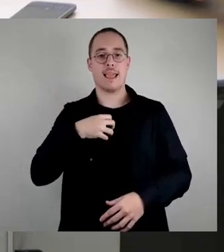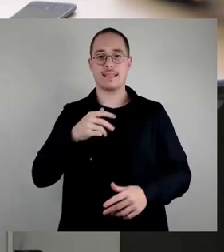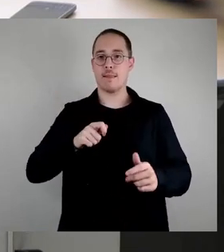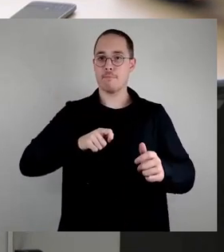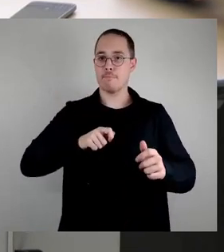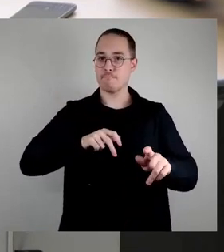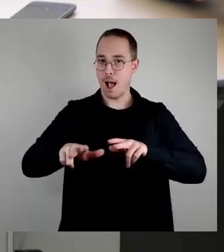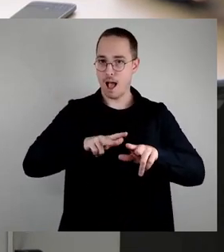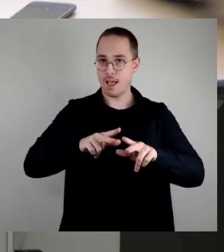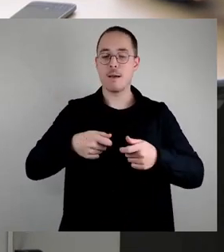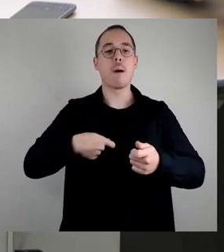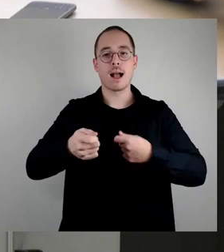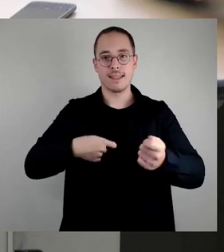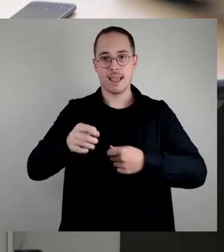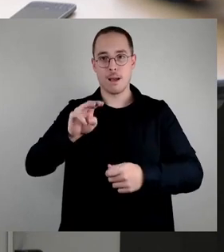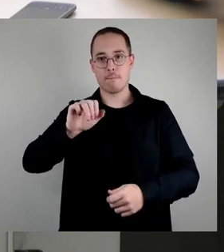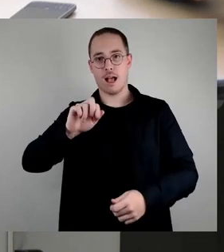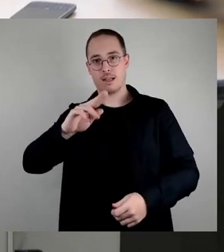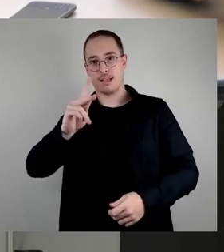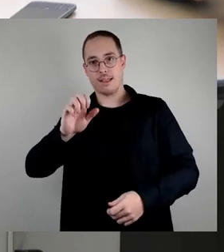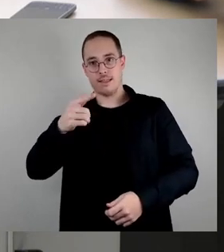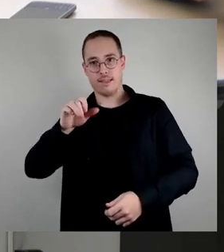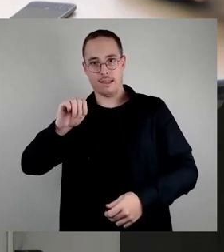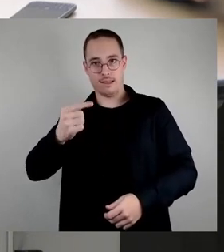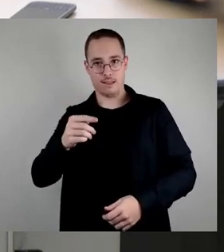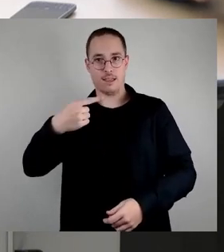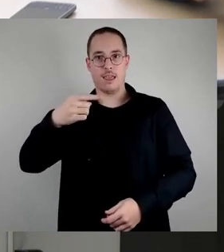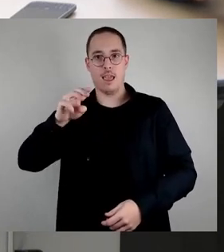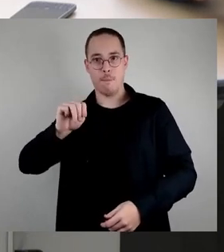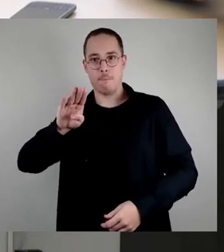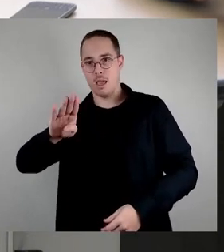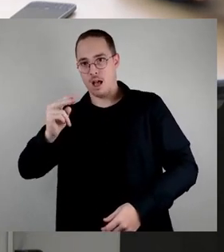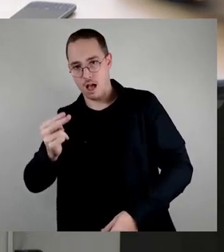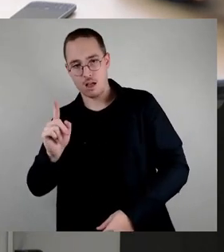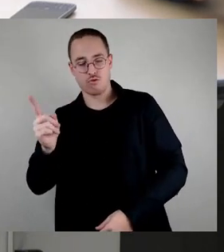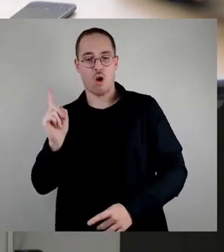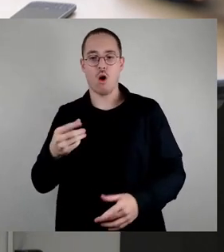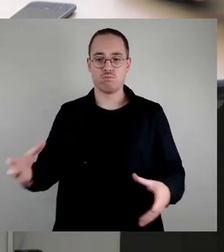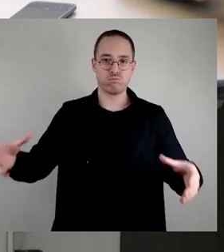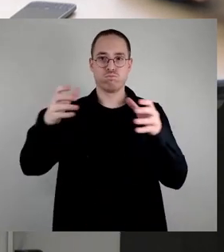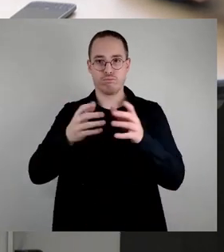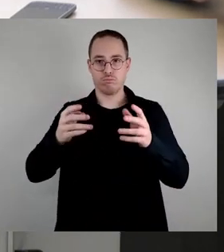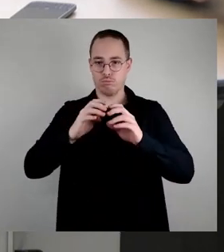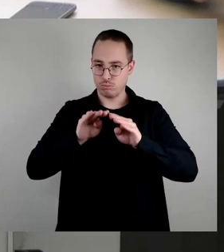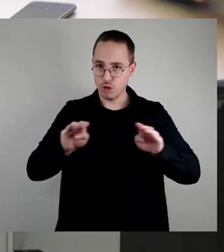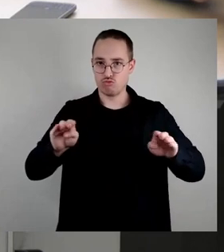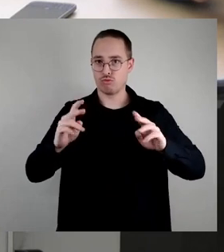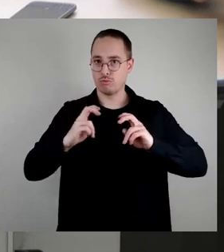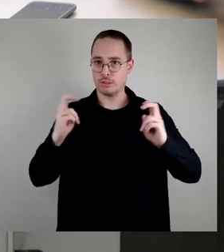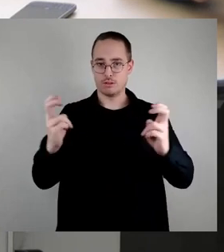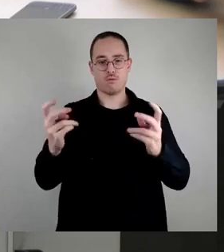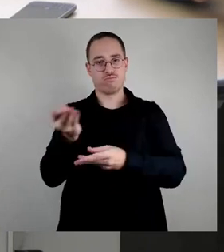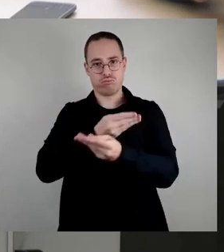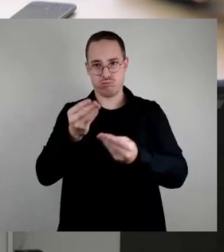nutzerfreundliches Webmail-Portal zu entwickeln. Geprüft werden müssen die technischen Voraussetzungen auch für das Senden und